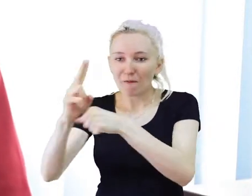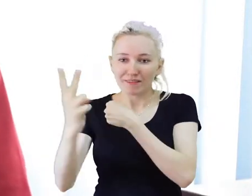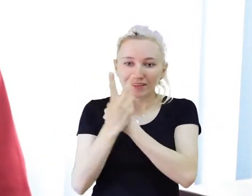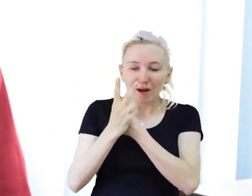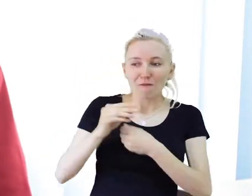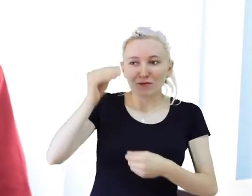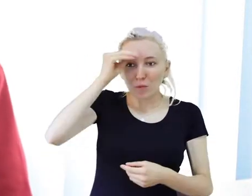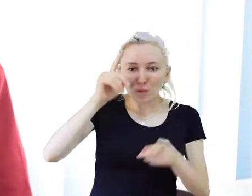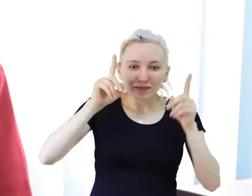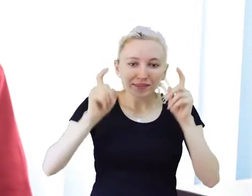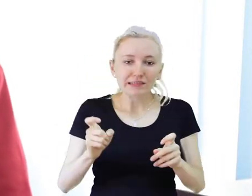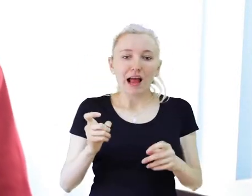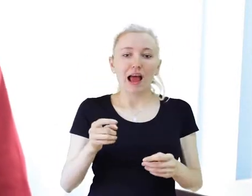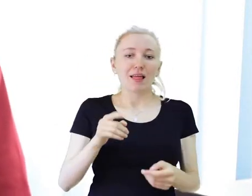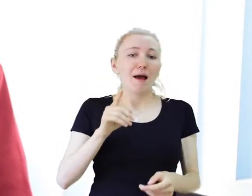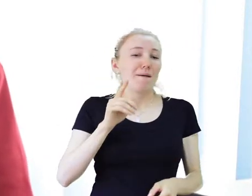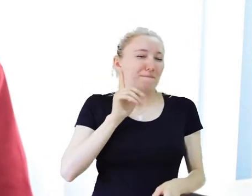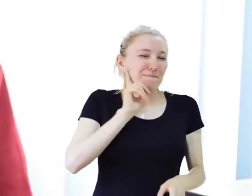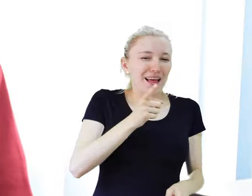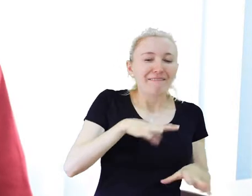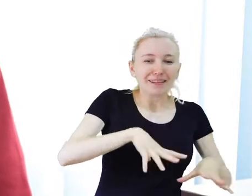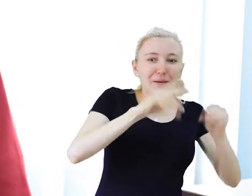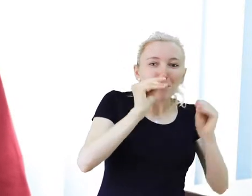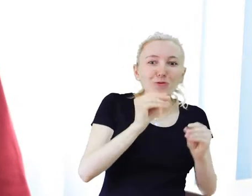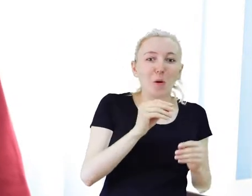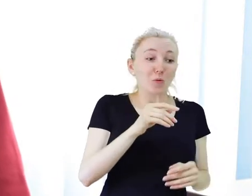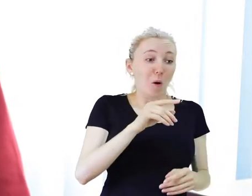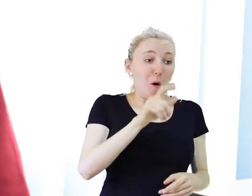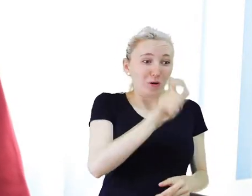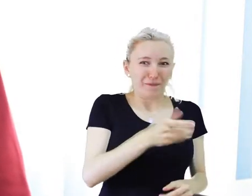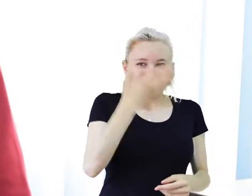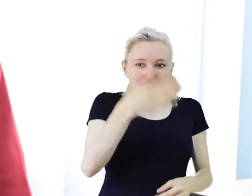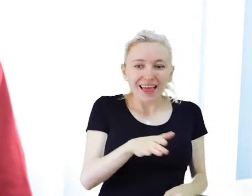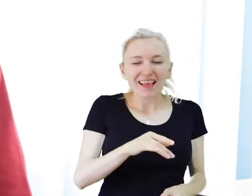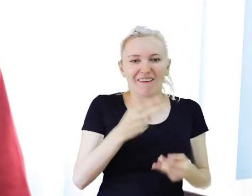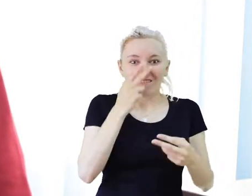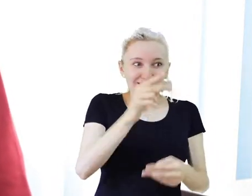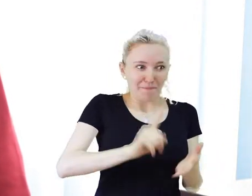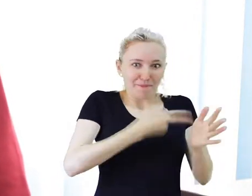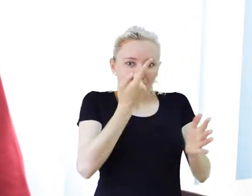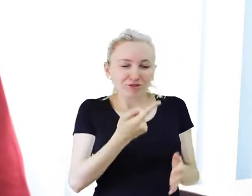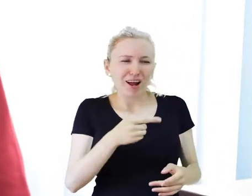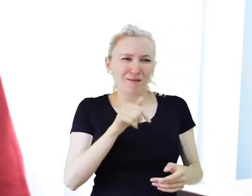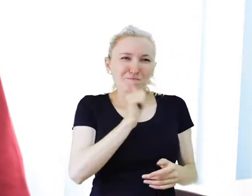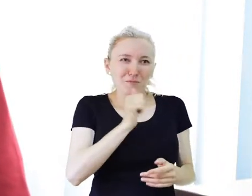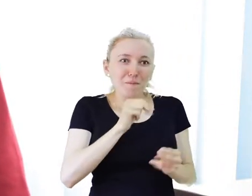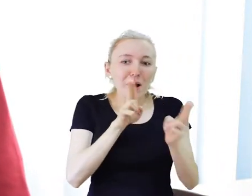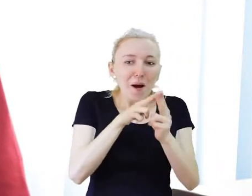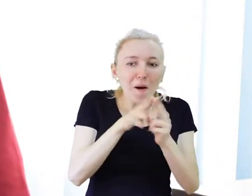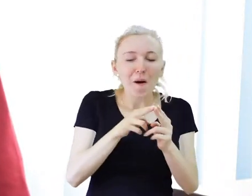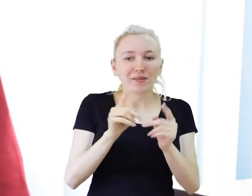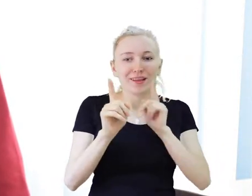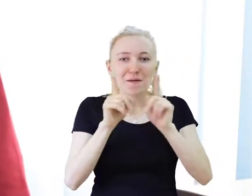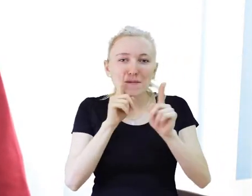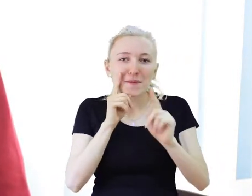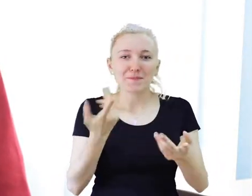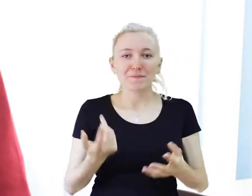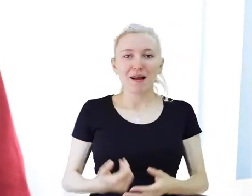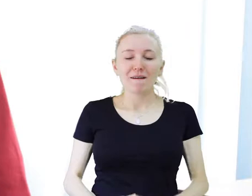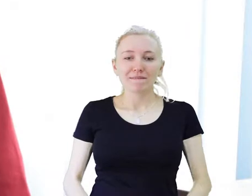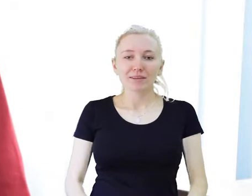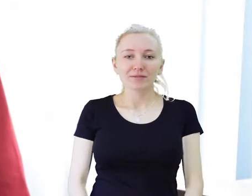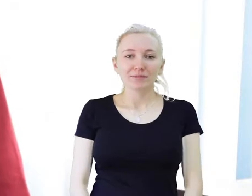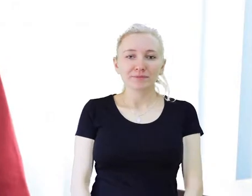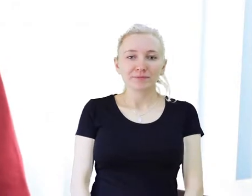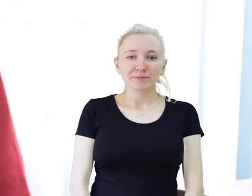Poznałem siebie i to były te pierwsze momenty, kiedy nawieraliśmy do siebie zaufania. Tak to jest na